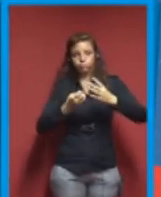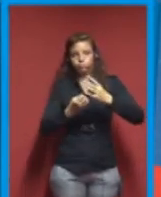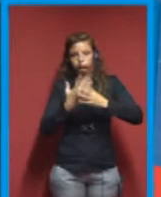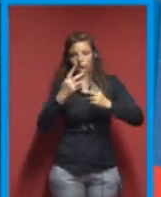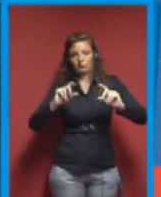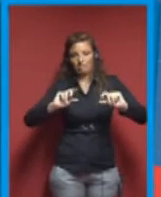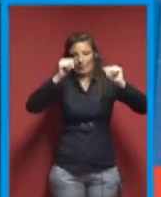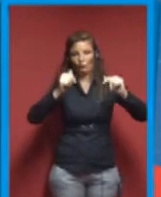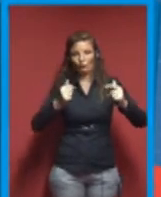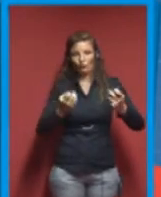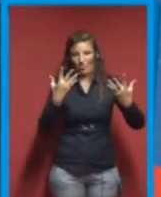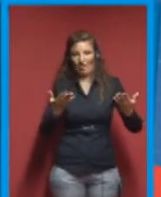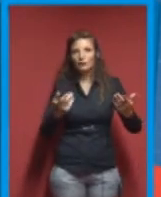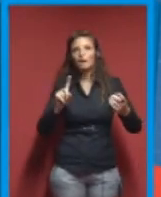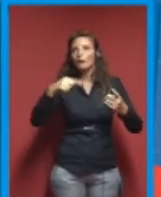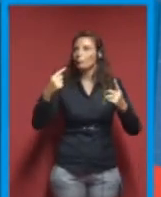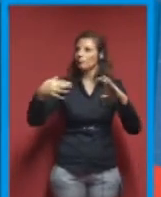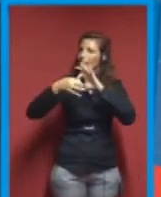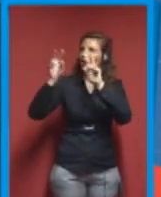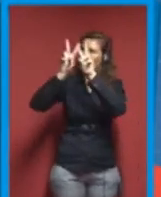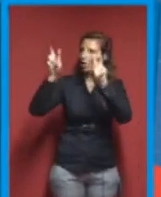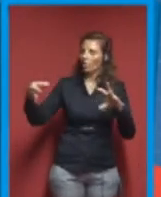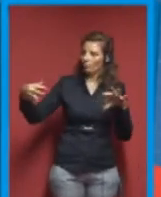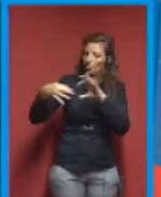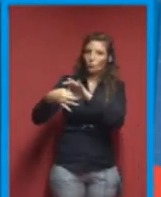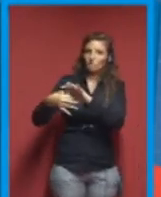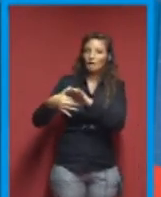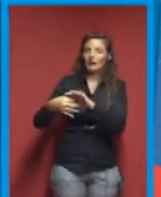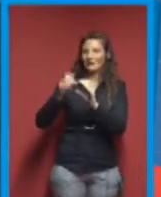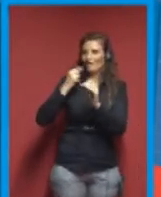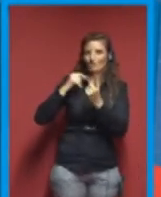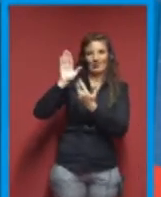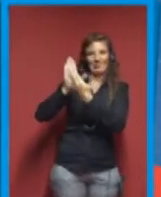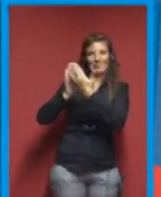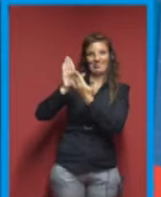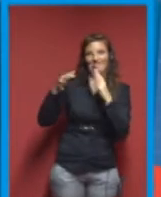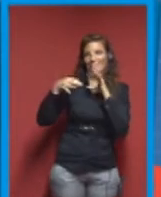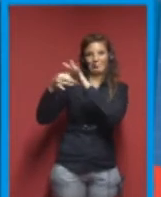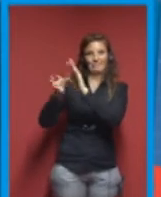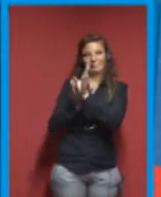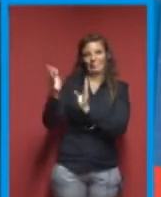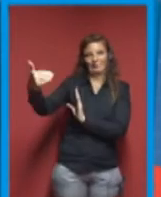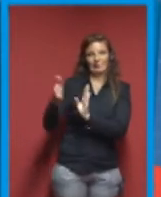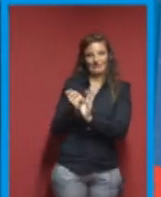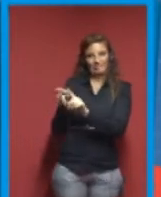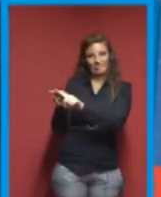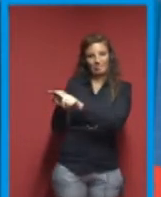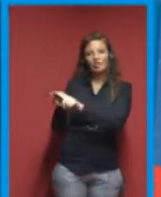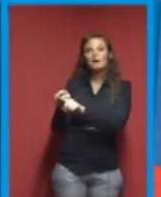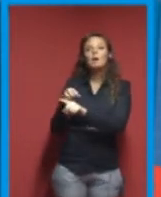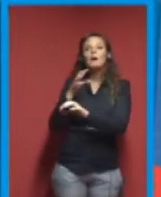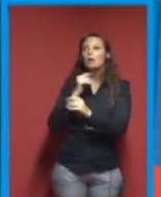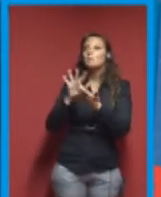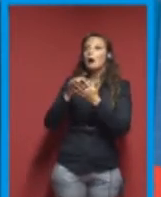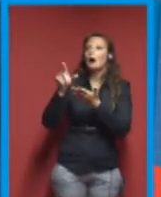attaccare il computer per avere un'interfaccia. Non abbiamo bisogno di